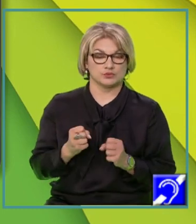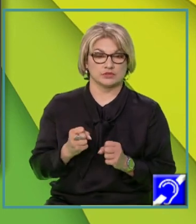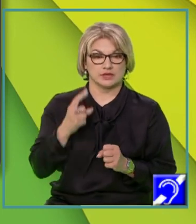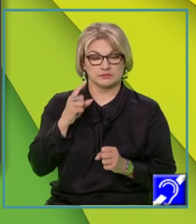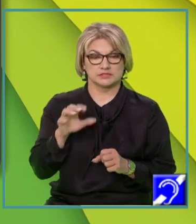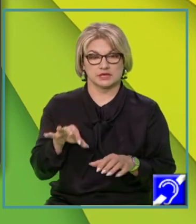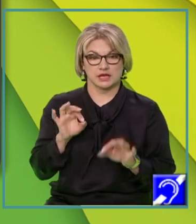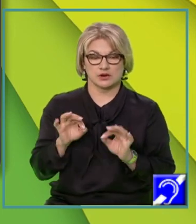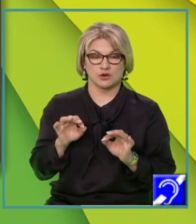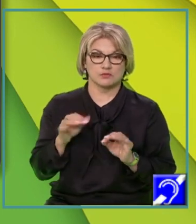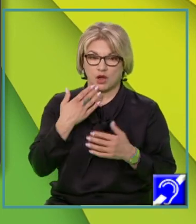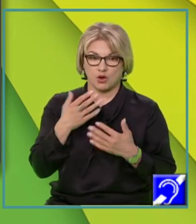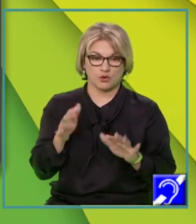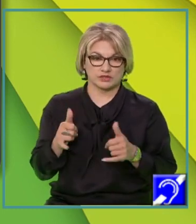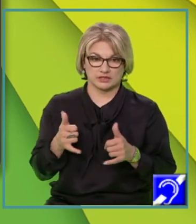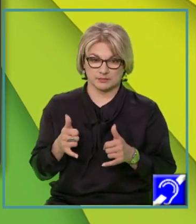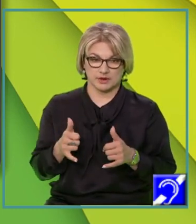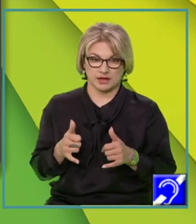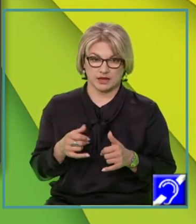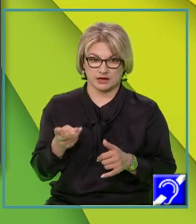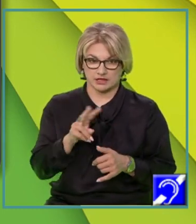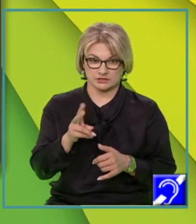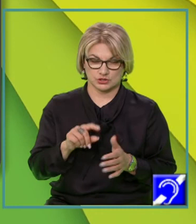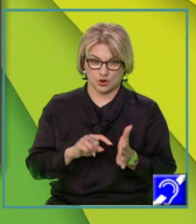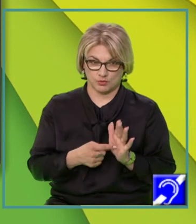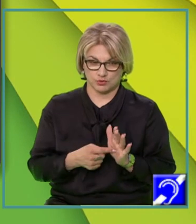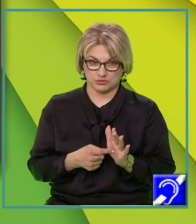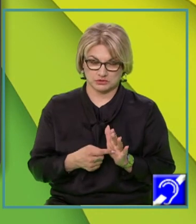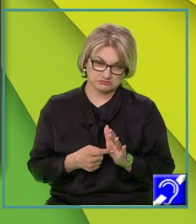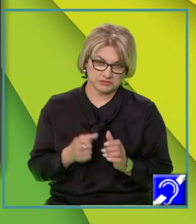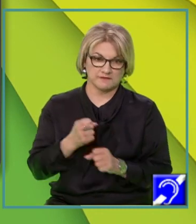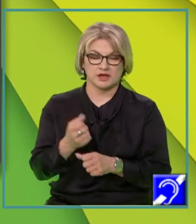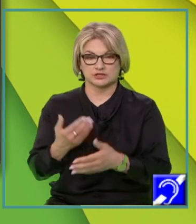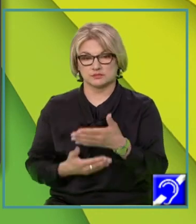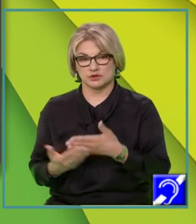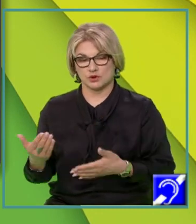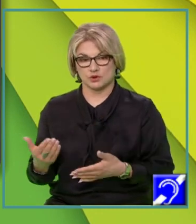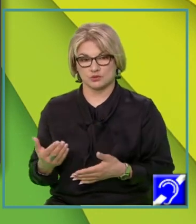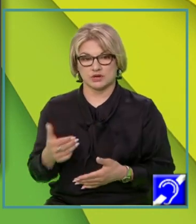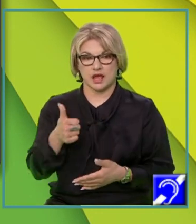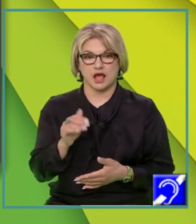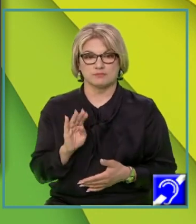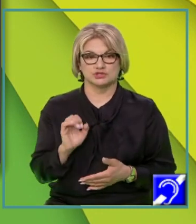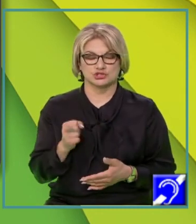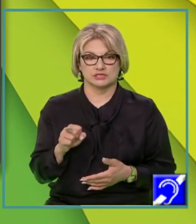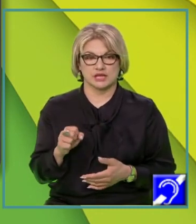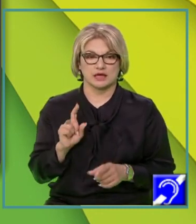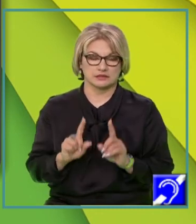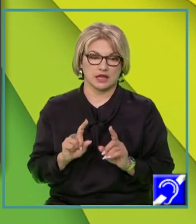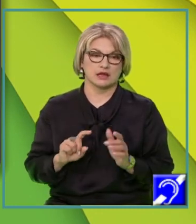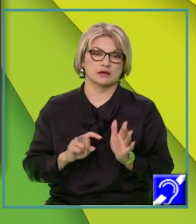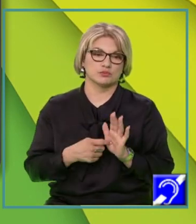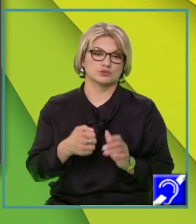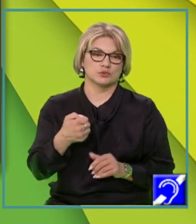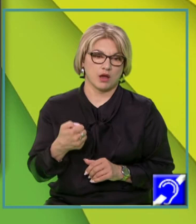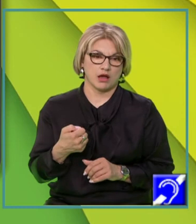la întâmplare, aceste două puncte, pur și simplu, și să înlocuim abscisa, adică dacă punctul A